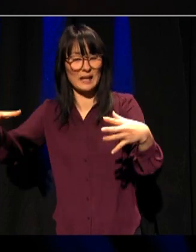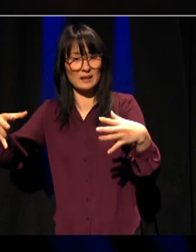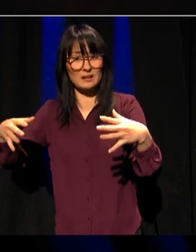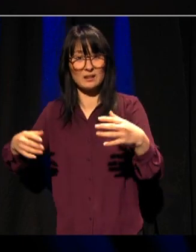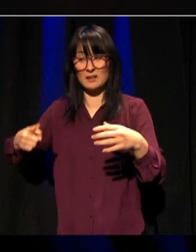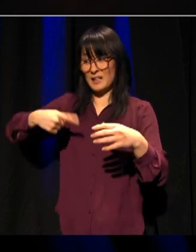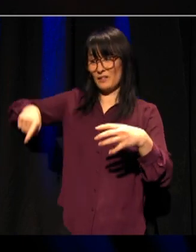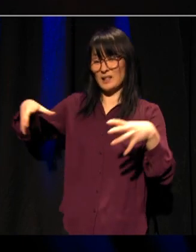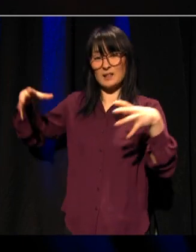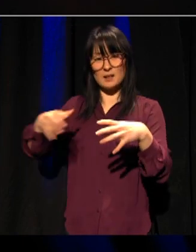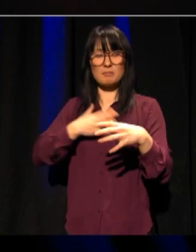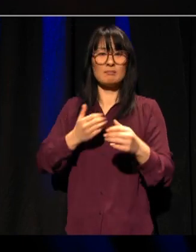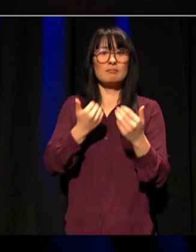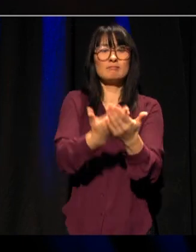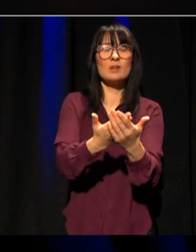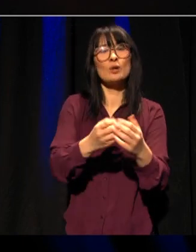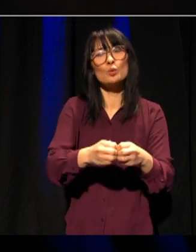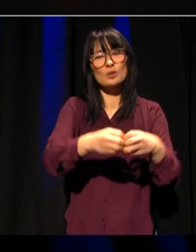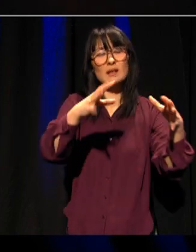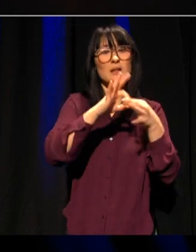utdanning, forskning og innovasjon.